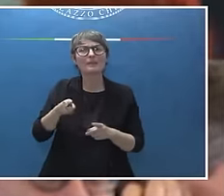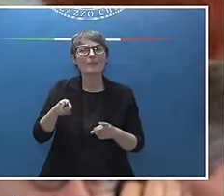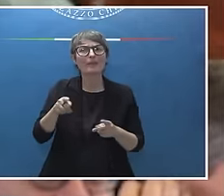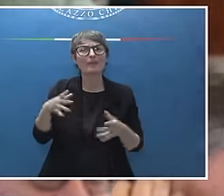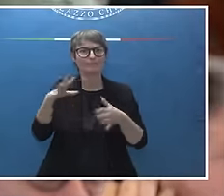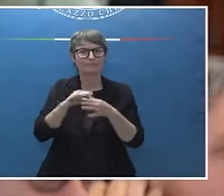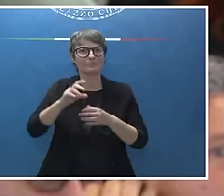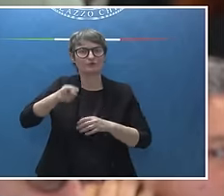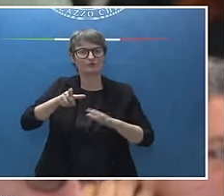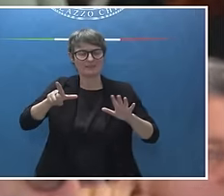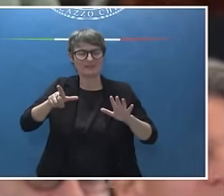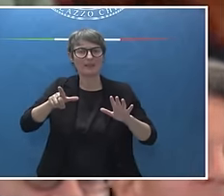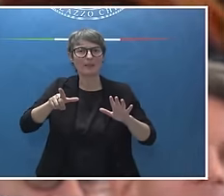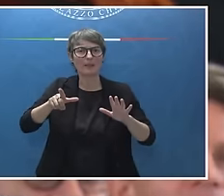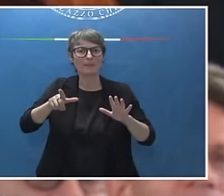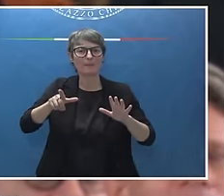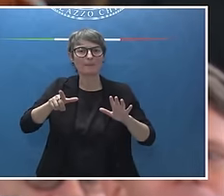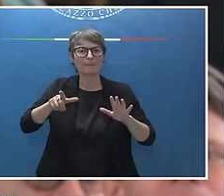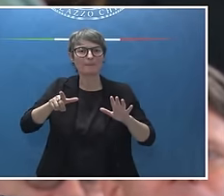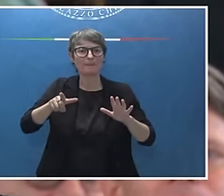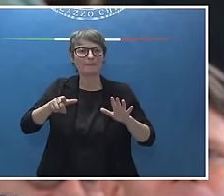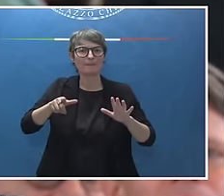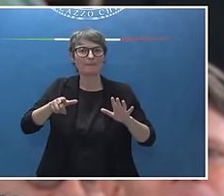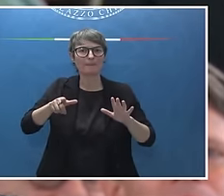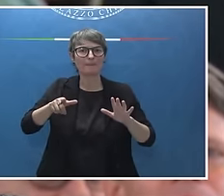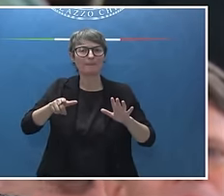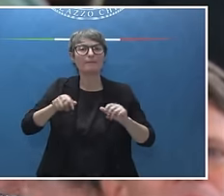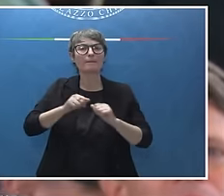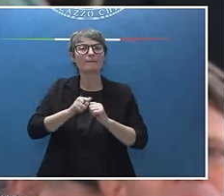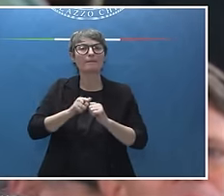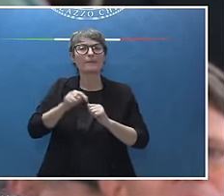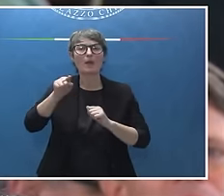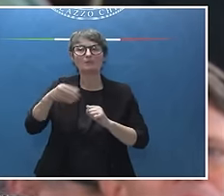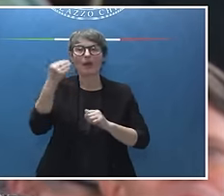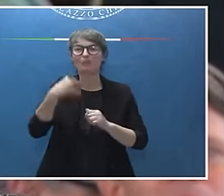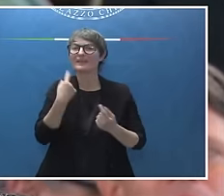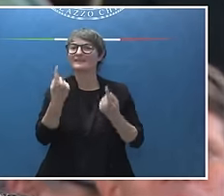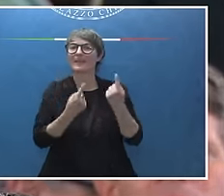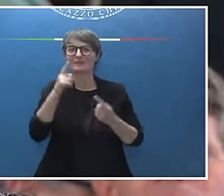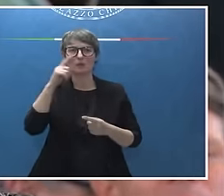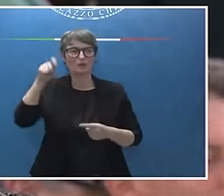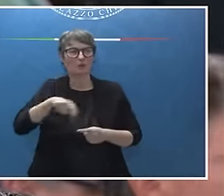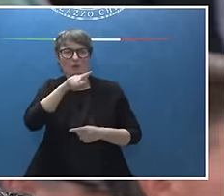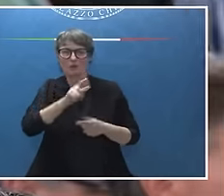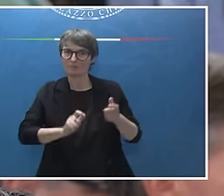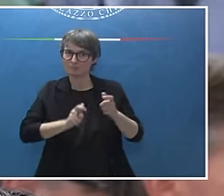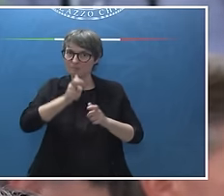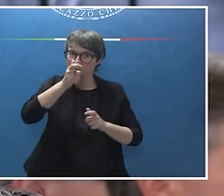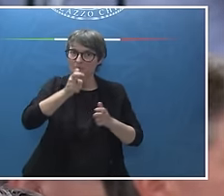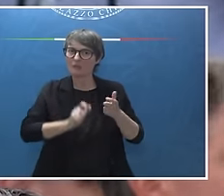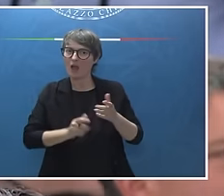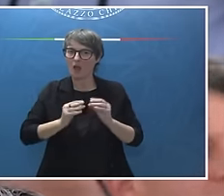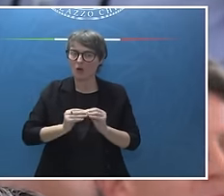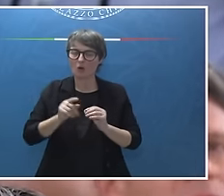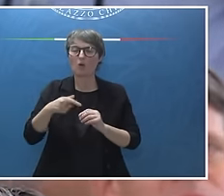ritiene che in qualche modo, diciamo, questa possa essere il viatico per una de-escalation in Ucraina e mi permetta, lei ha sottolineato il ruolo di